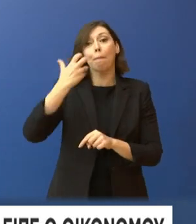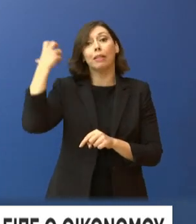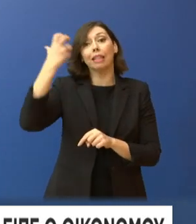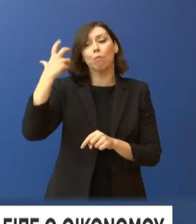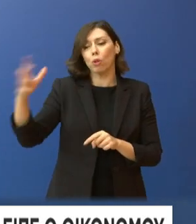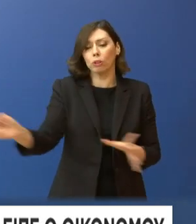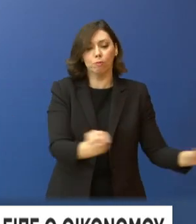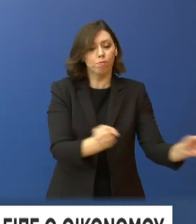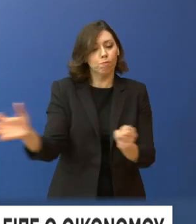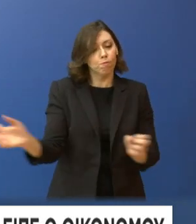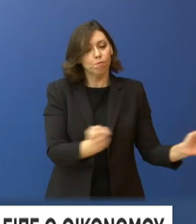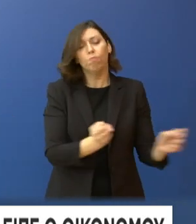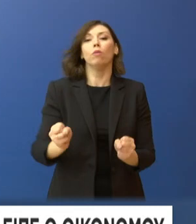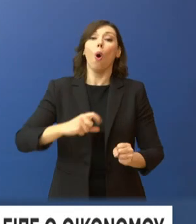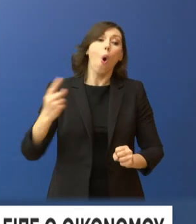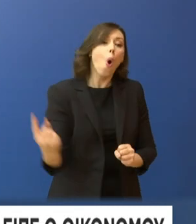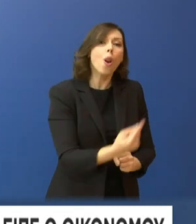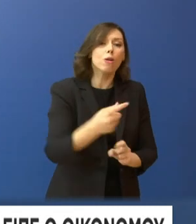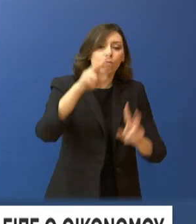πλήρως τα αίτια του δυστυχήματος,